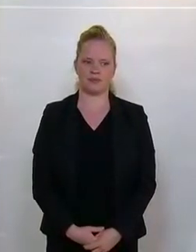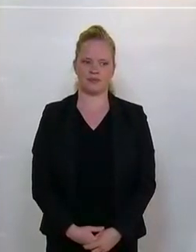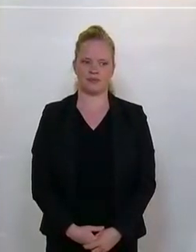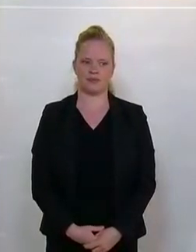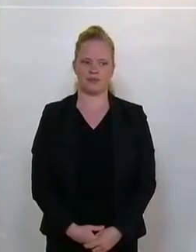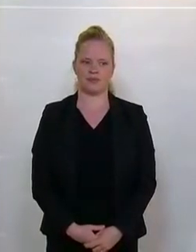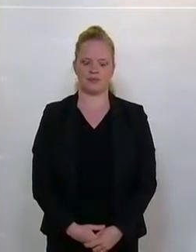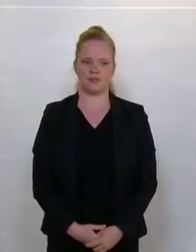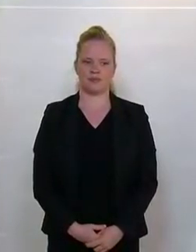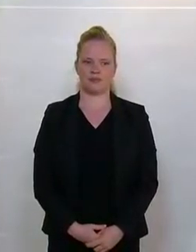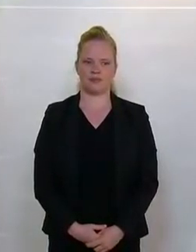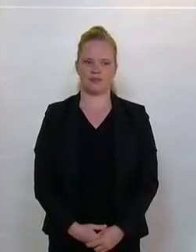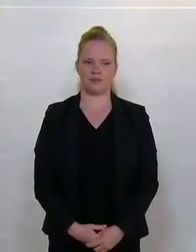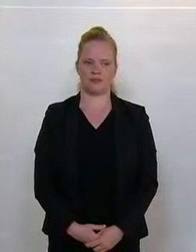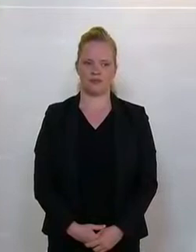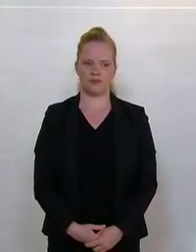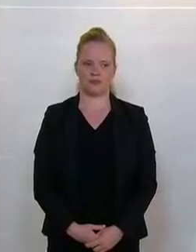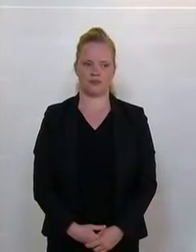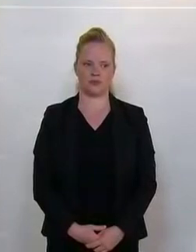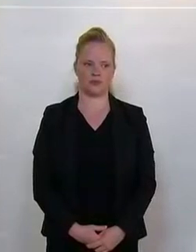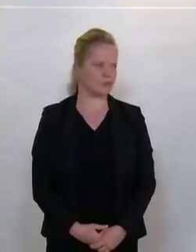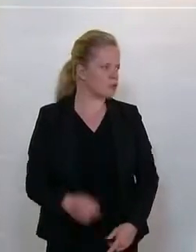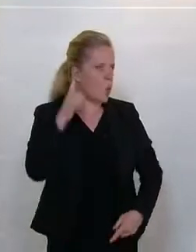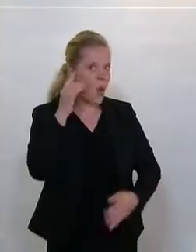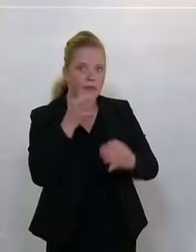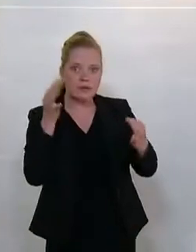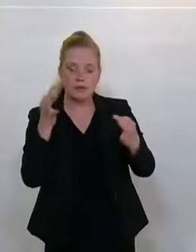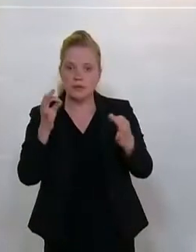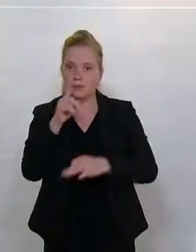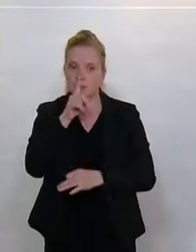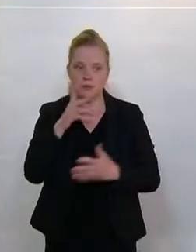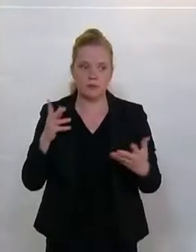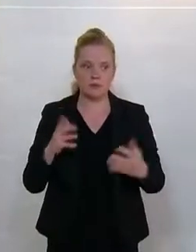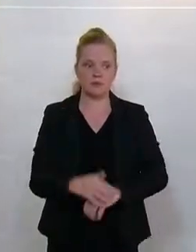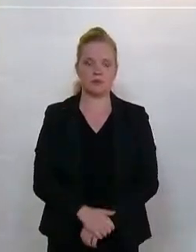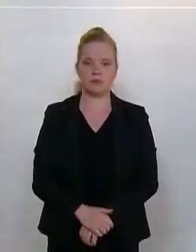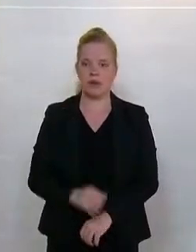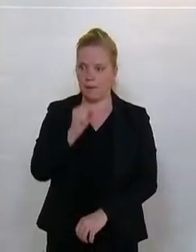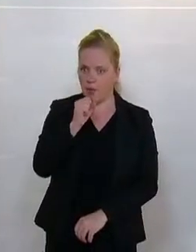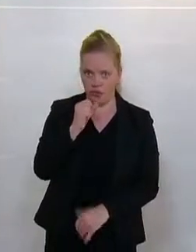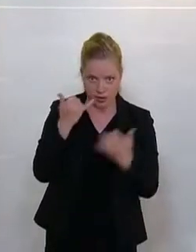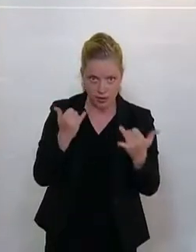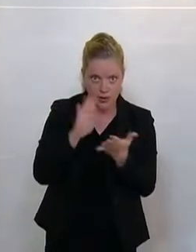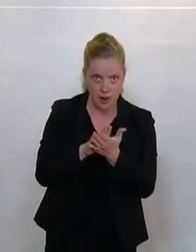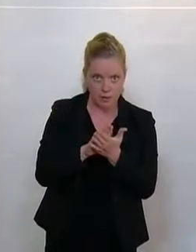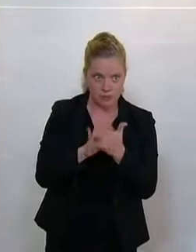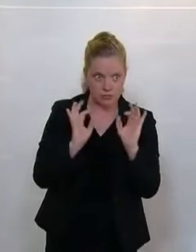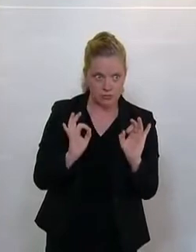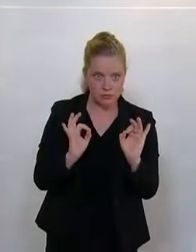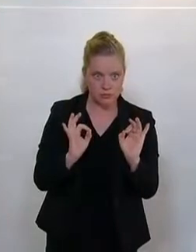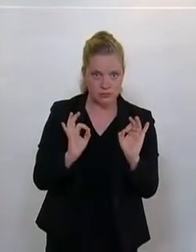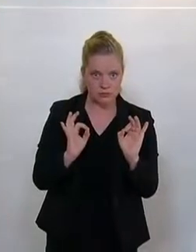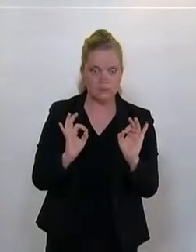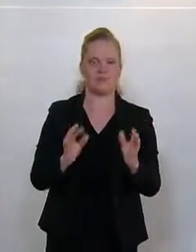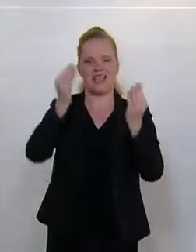übermittelt hat. Zudem stellen die drei Parteien den Verdacht des Amtsmissbrauchs in den